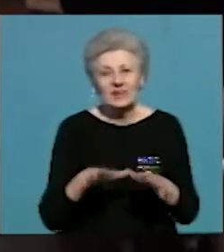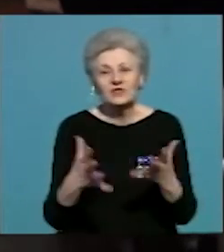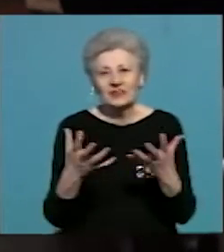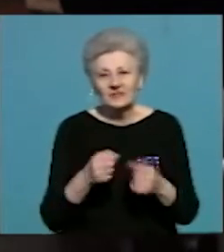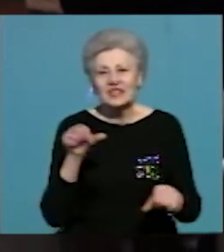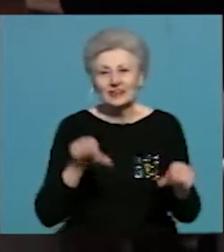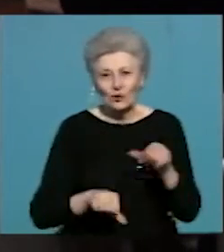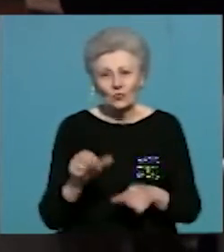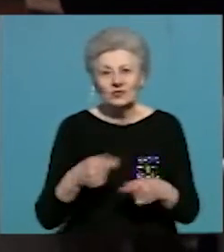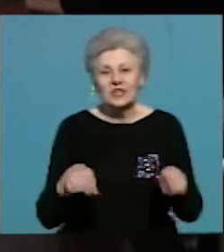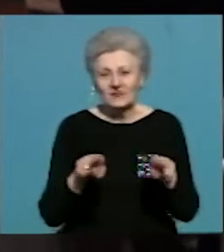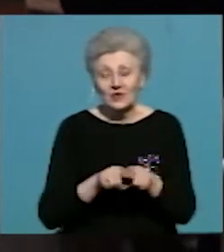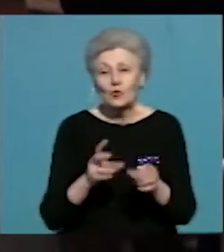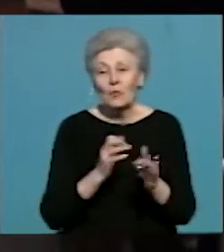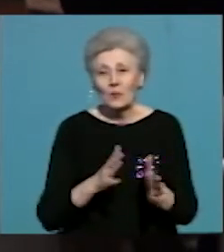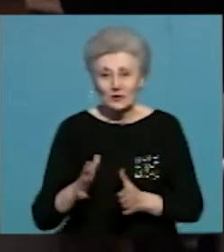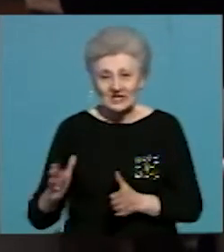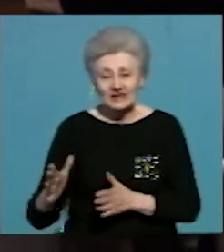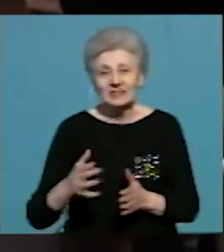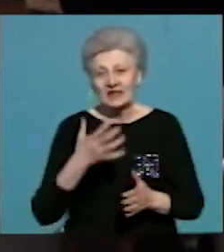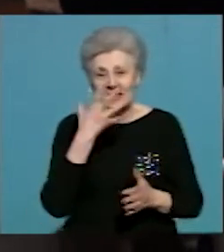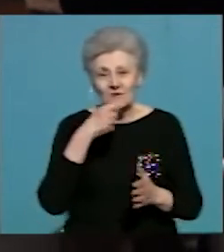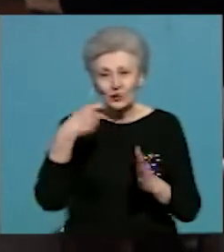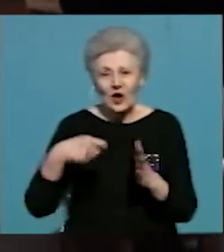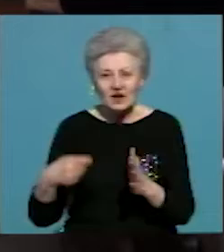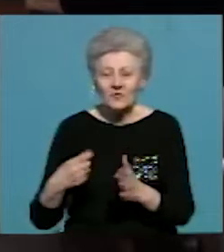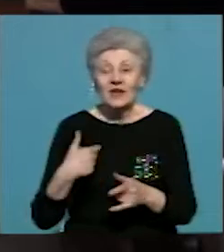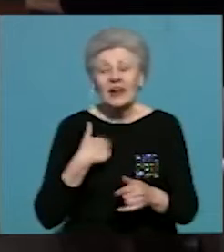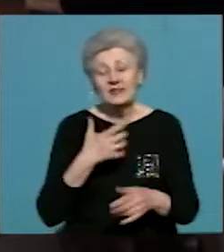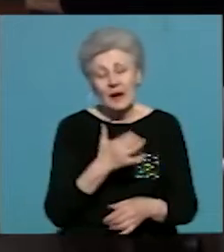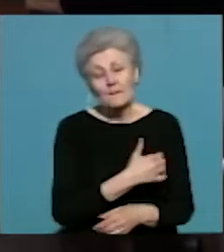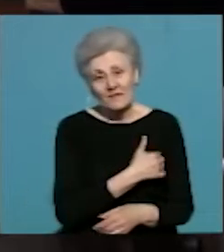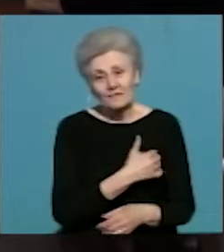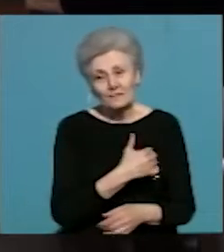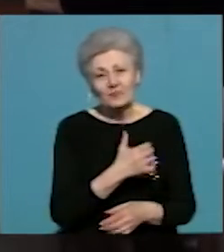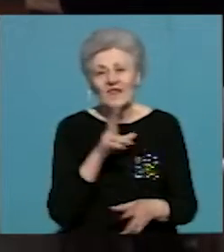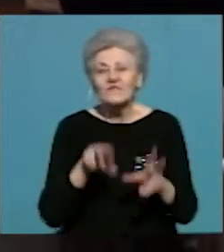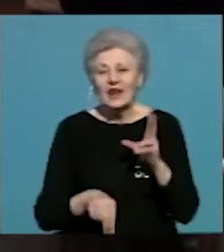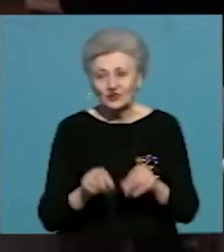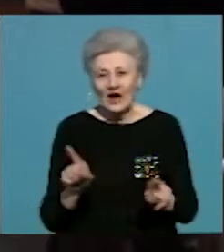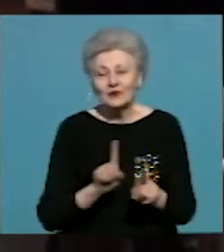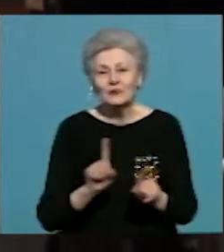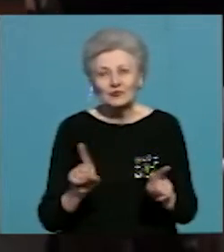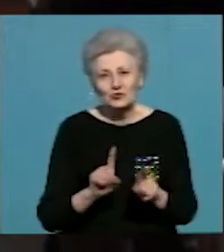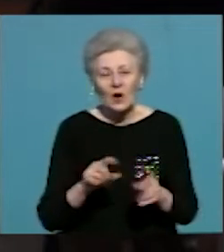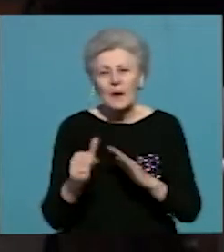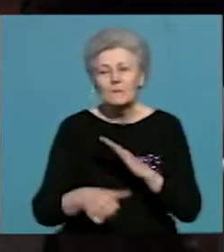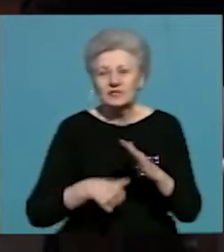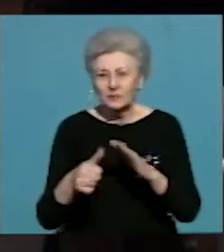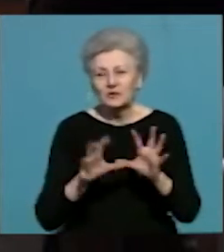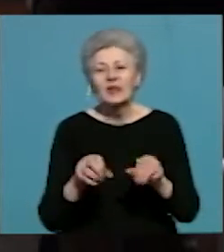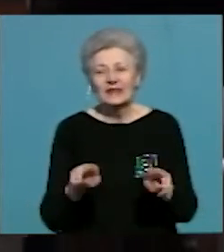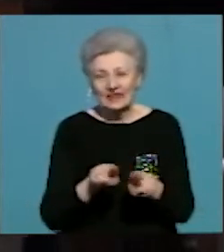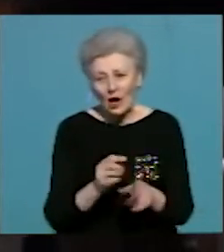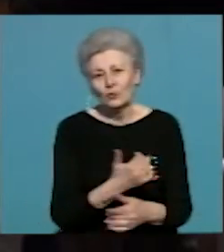цьому процесі, бо я вважаю, що кожна безпритульна тваринка